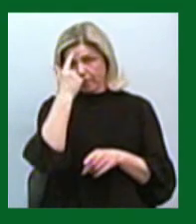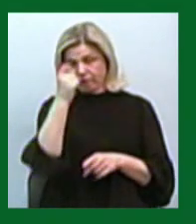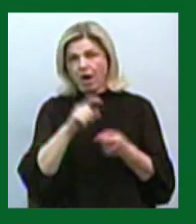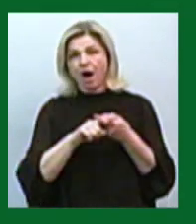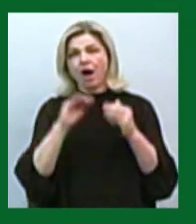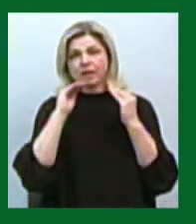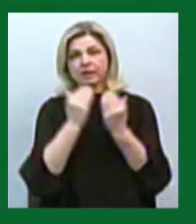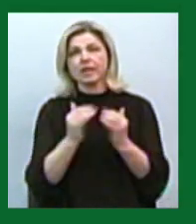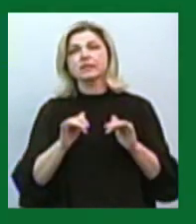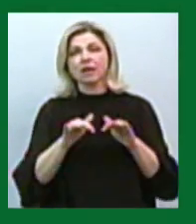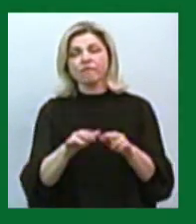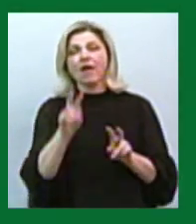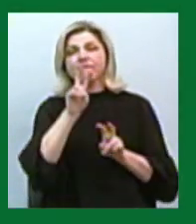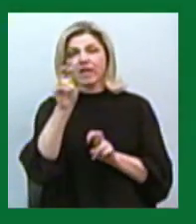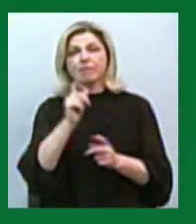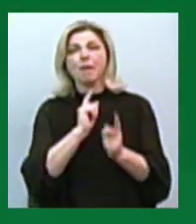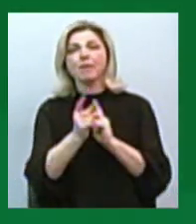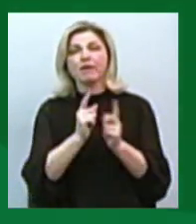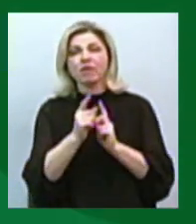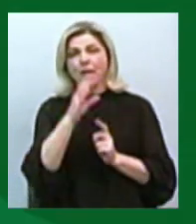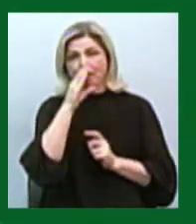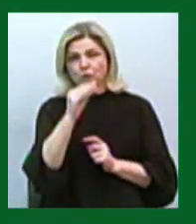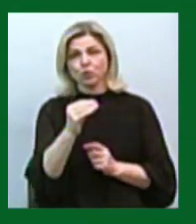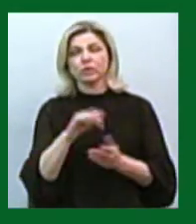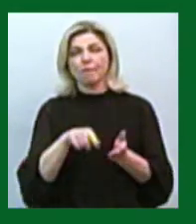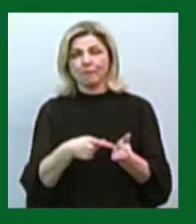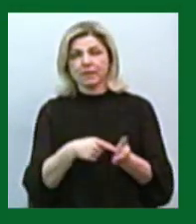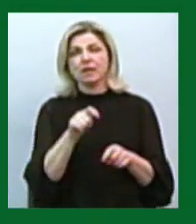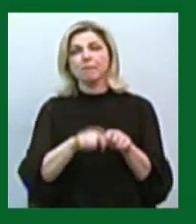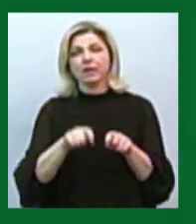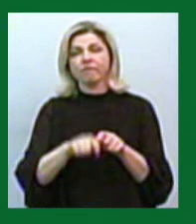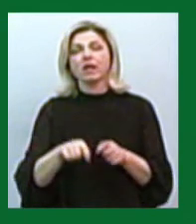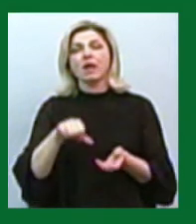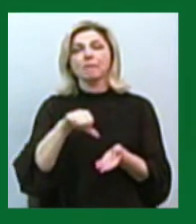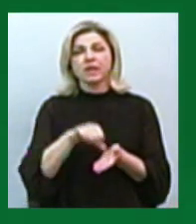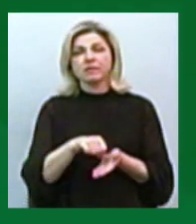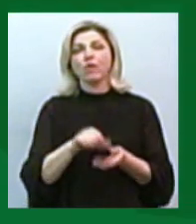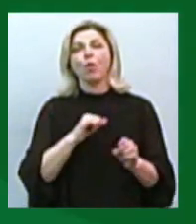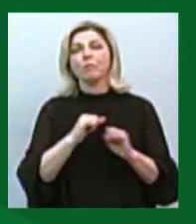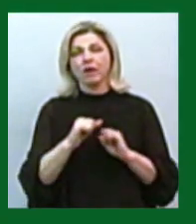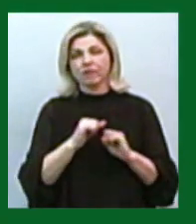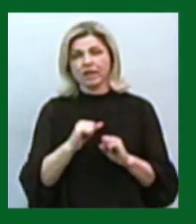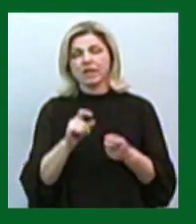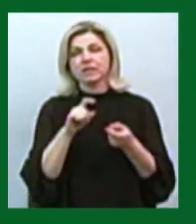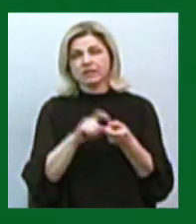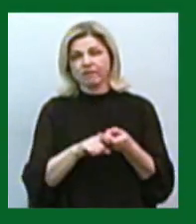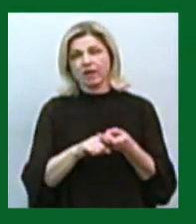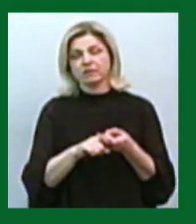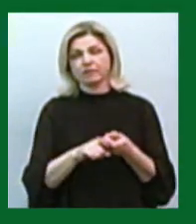заходи фірмами-перевізниками на маршрутах міста? Перевірили представники управління транспортного комплексу, зв'язку та